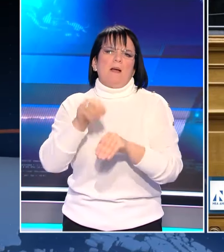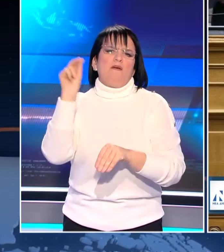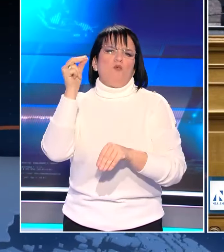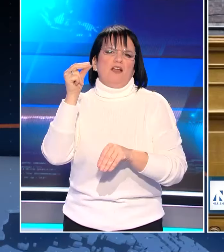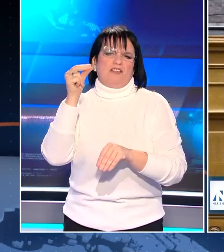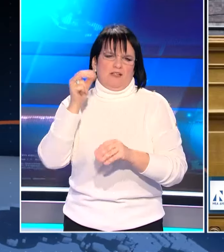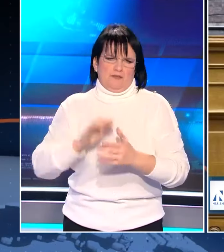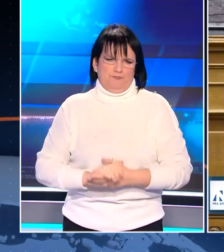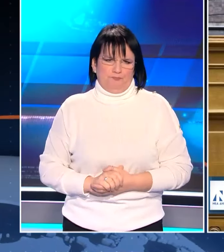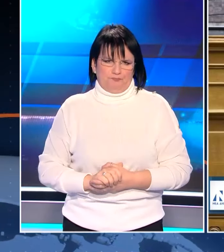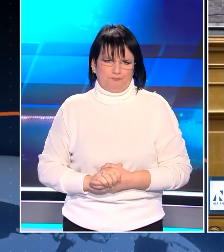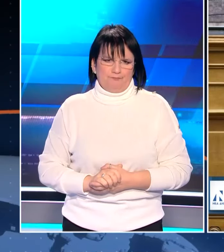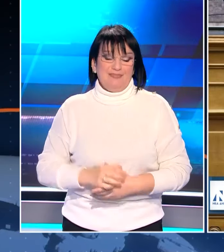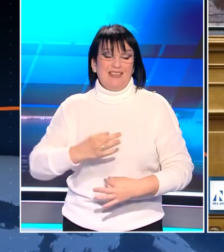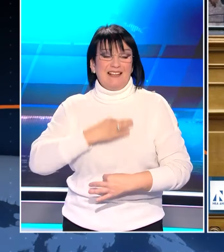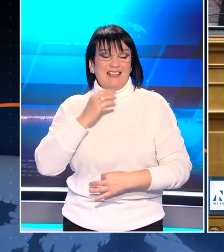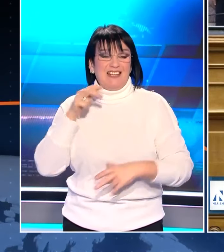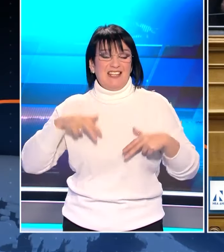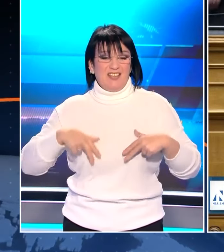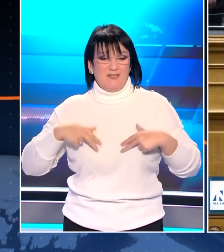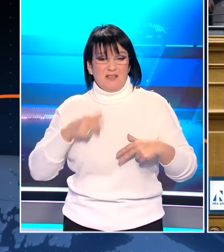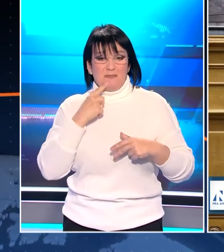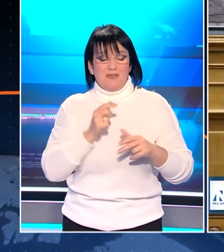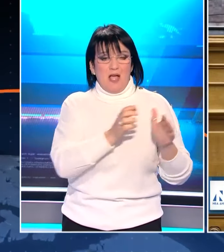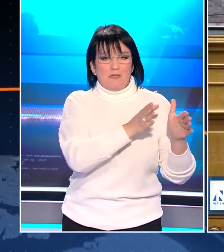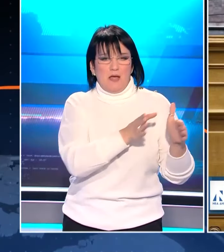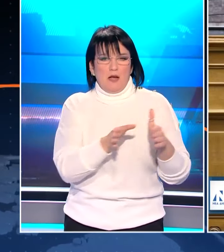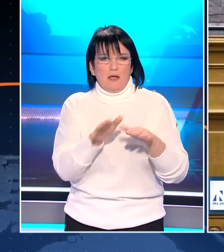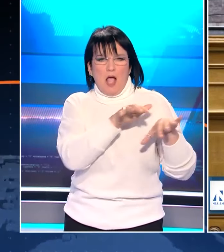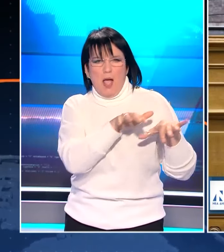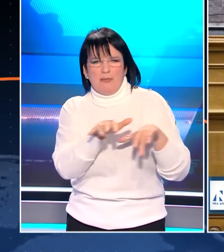Κύριε της κυβέρνησης, δεν κάνετε έτσι στροφή στο κέντρο.